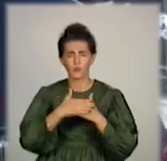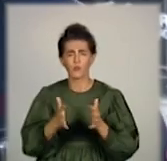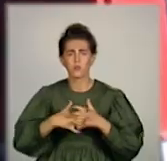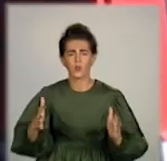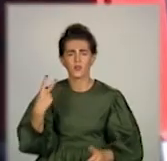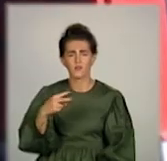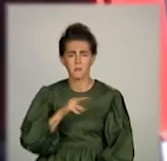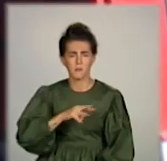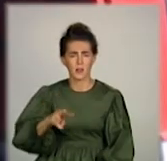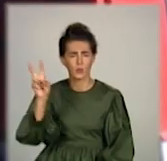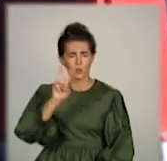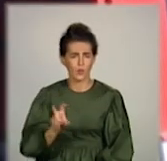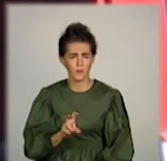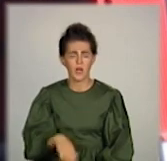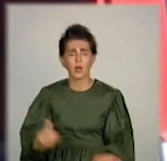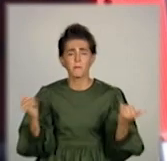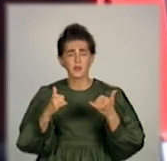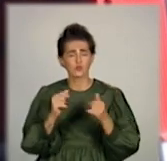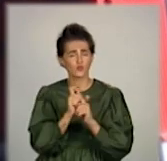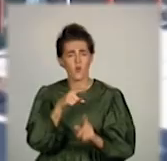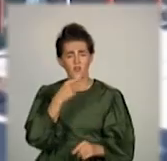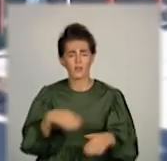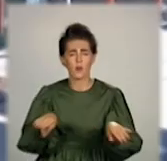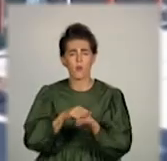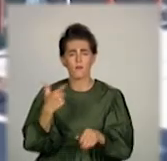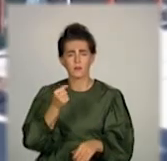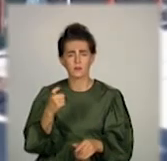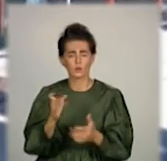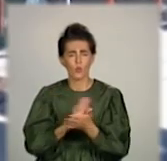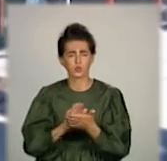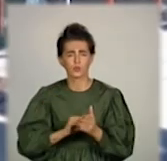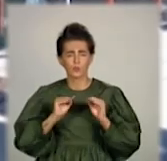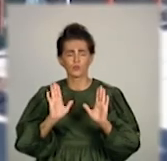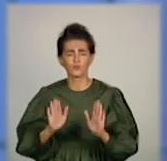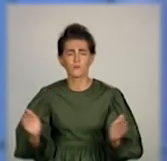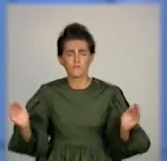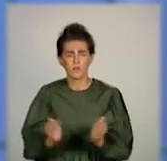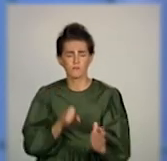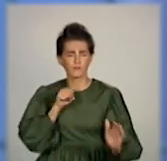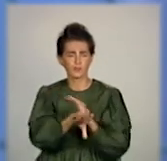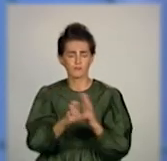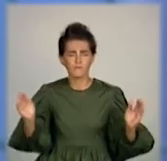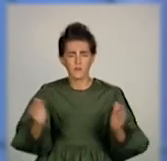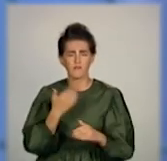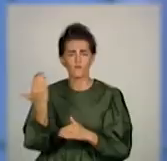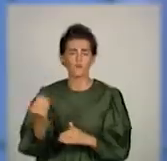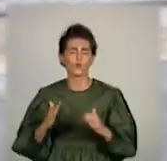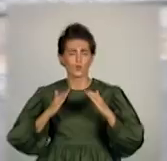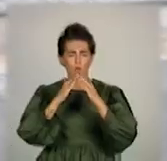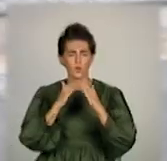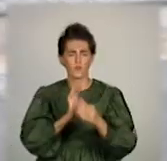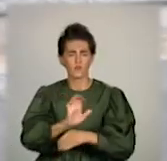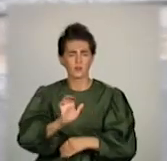За словами металургів, така газоочисна установка значно знизить викиди у атмосферу від доменного виробництва.